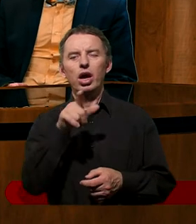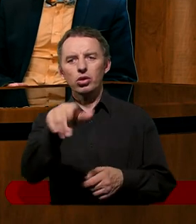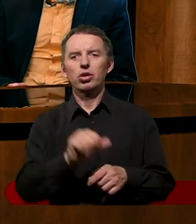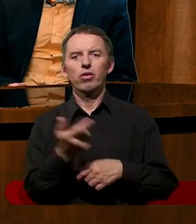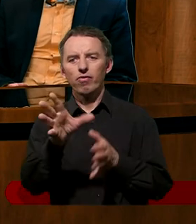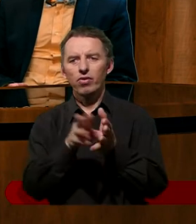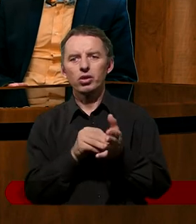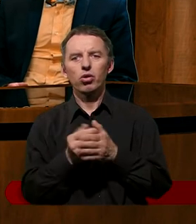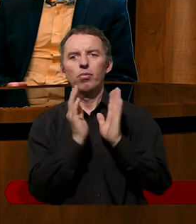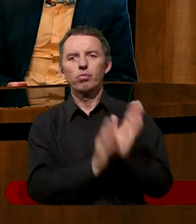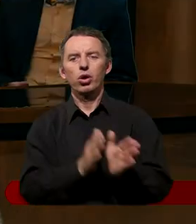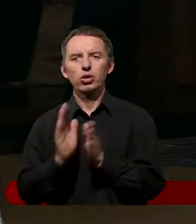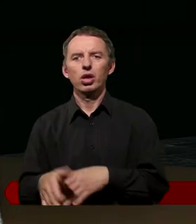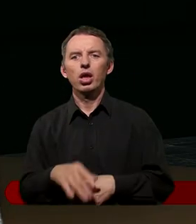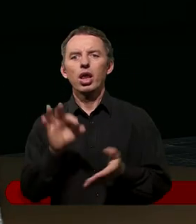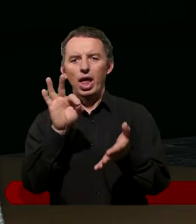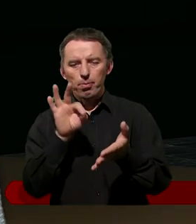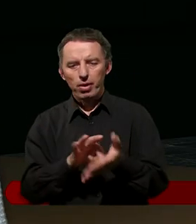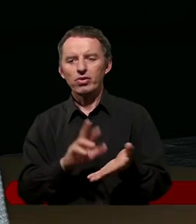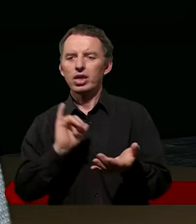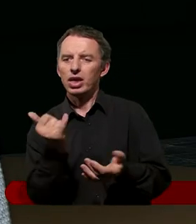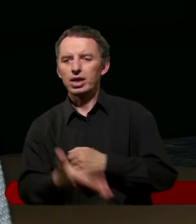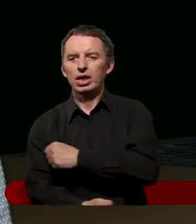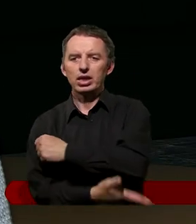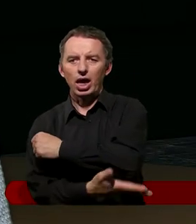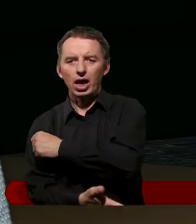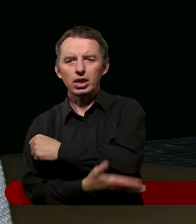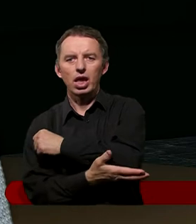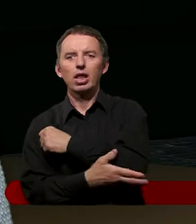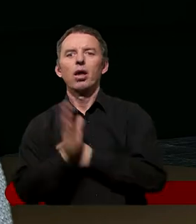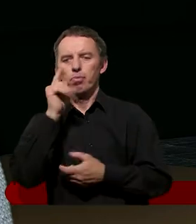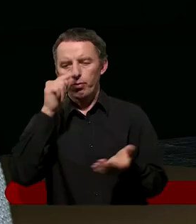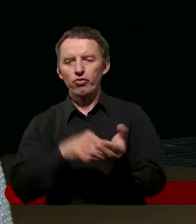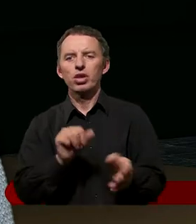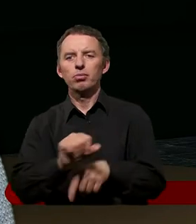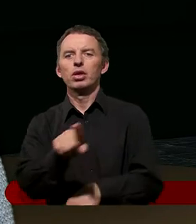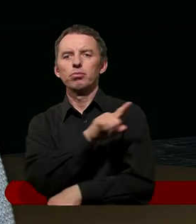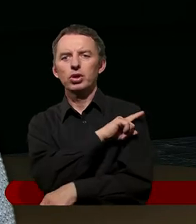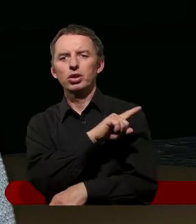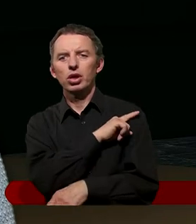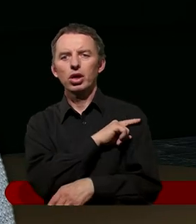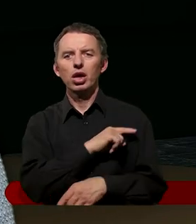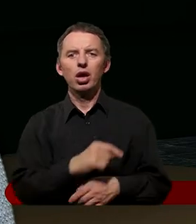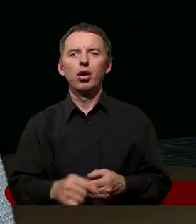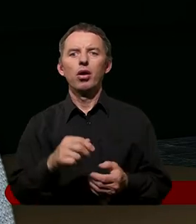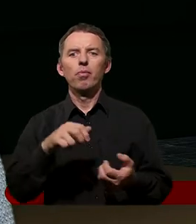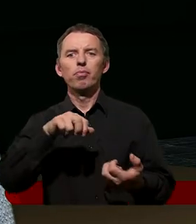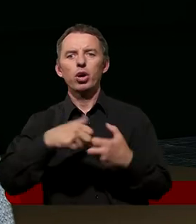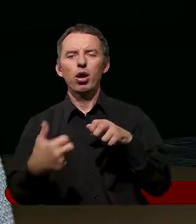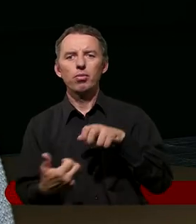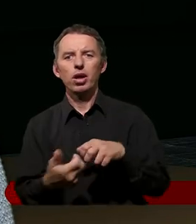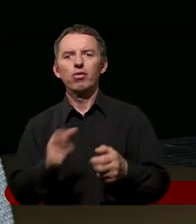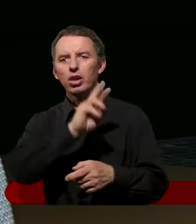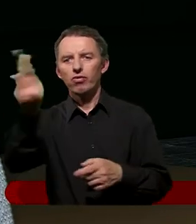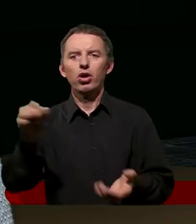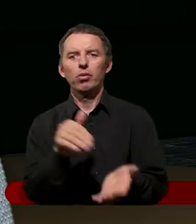Bogiem porządku i na pewno jakieś zasady powinny być przestrzegane. Natomiast problemem staje się